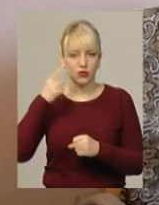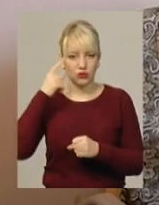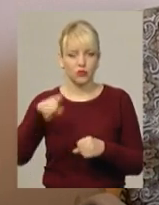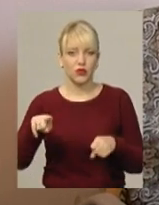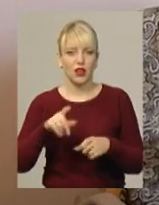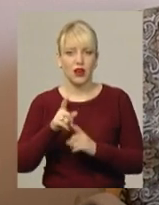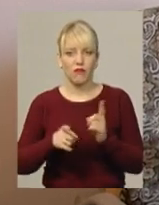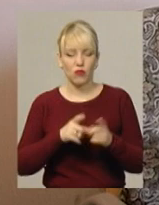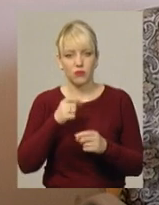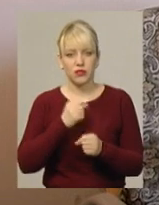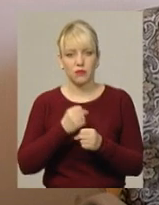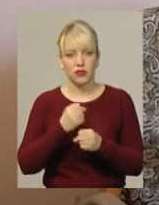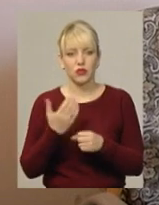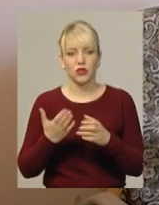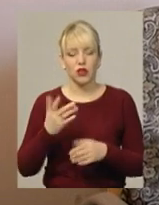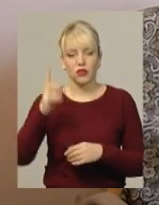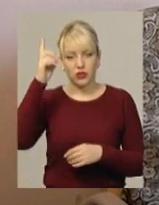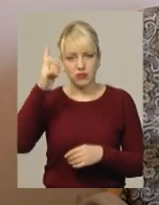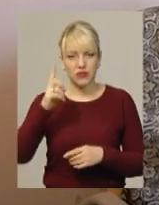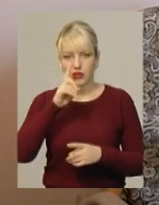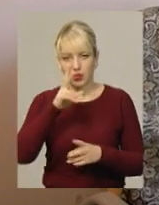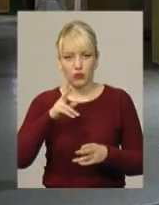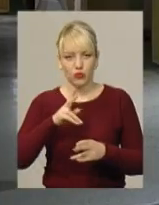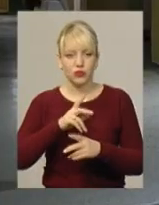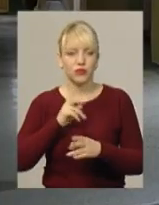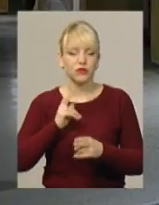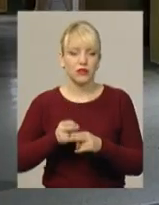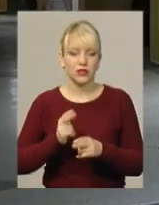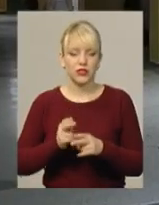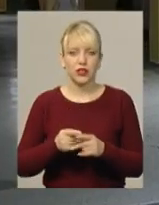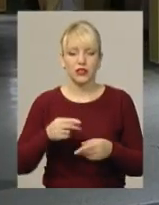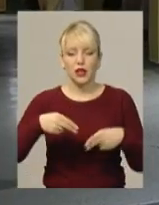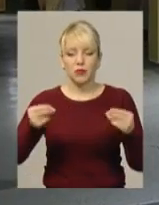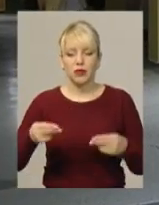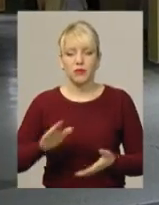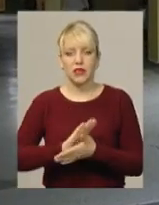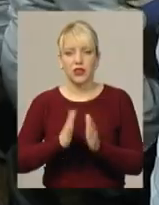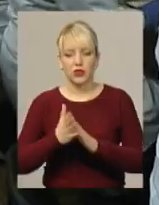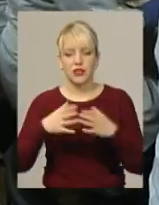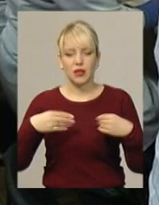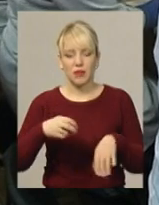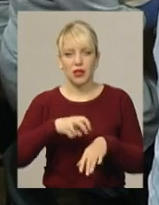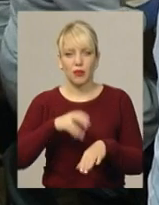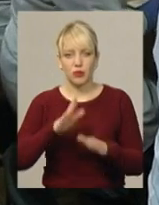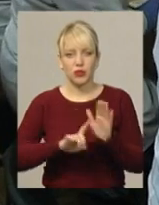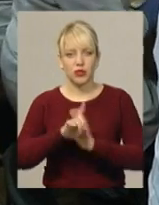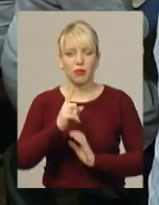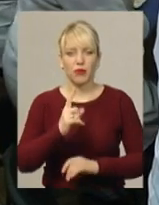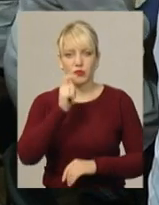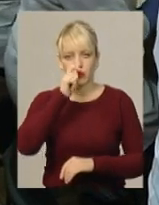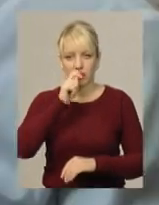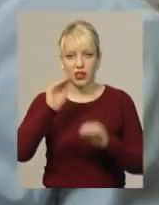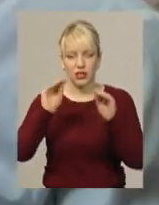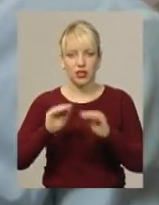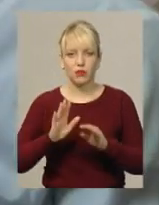запрацюють, якщо там зверху не будуть сунути палки. Підписання угод із сімейними лікарями стартує в Україні з 1 квітня. Декларації